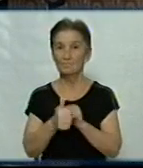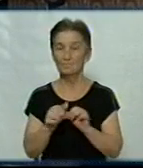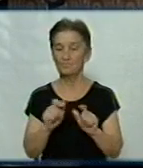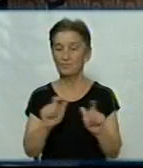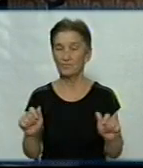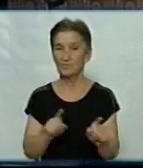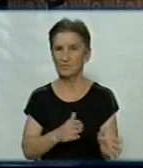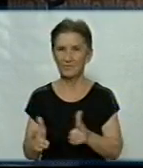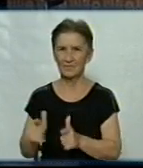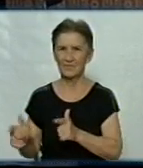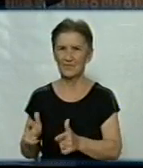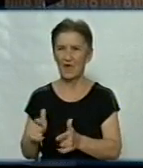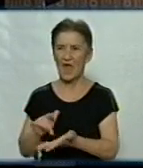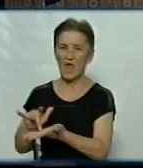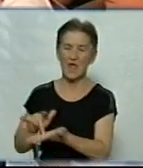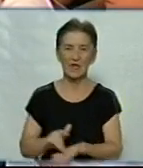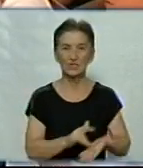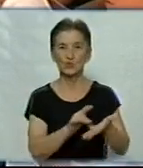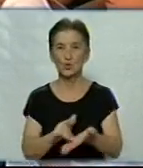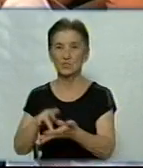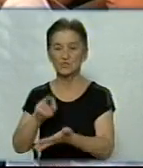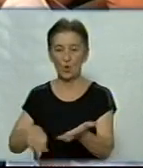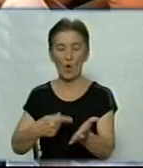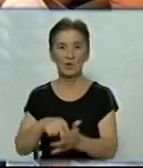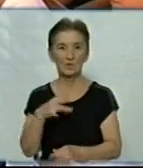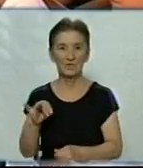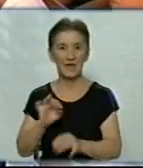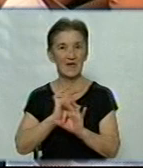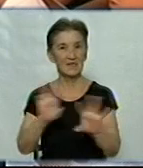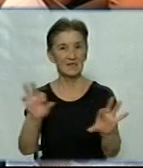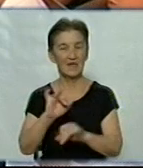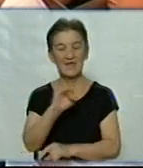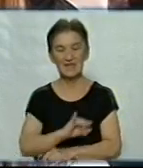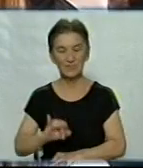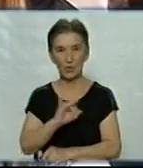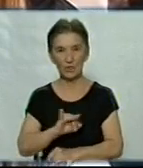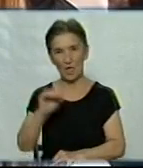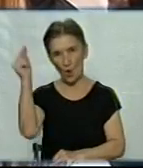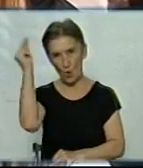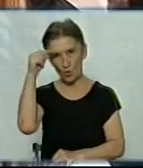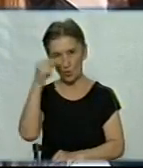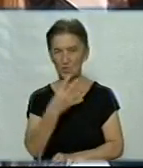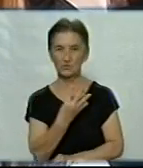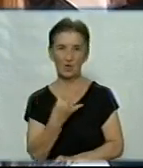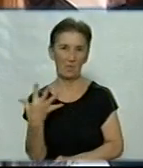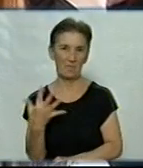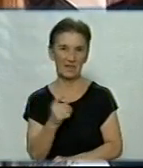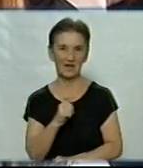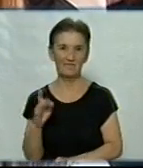віртуальну екскурсію Кропивницьким. Розповіли його історію заснування. Урок в бібліотеці тривав 45 хвилин.